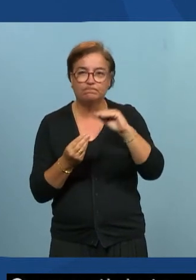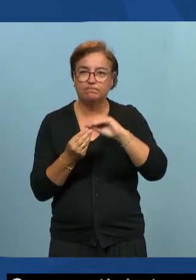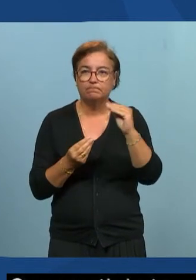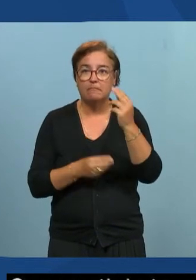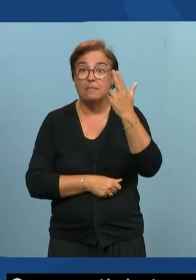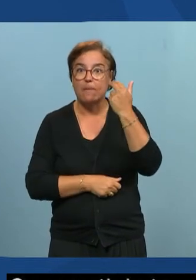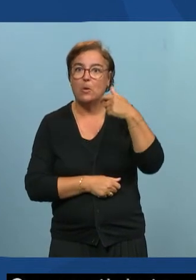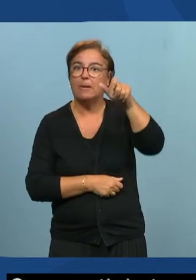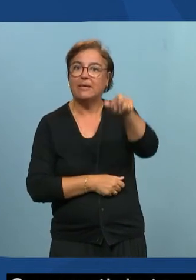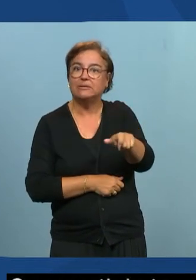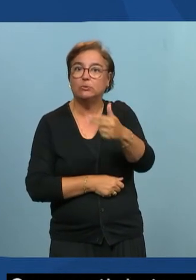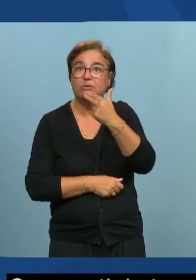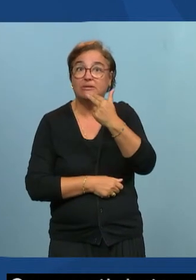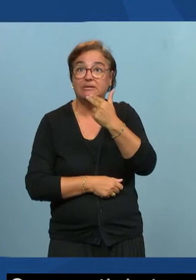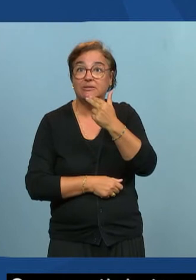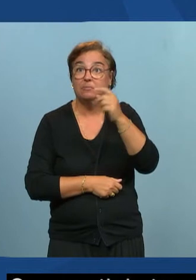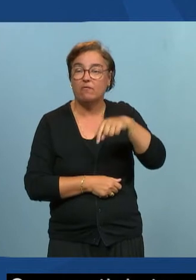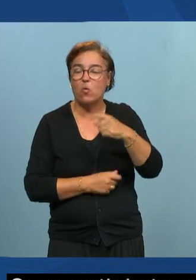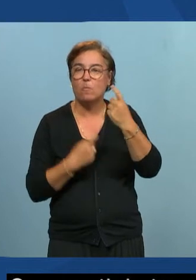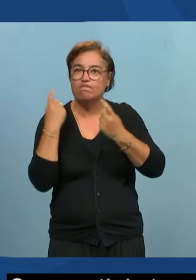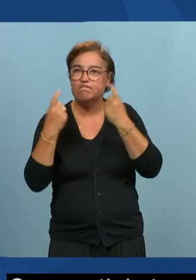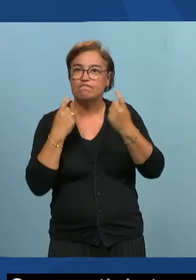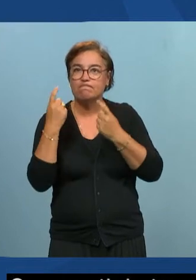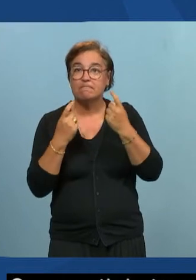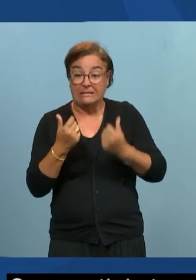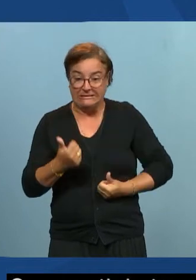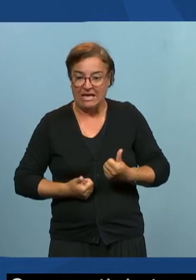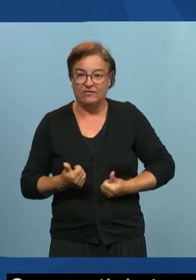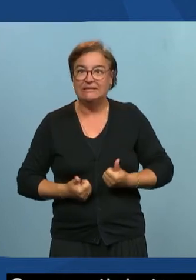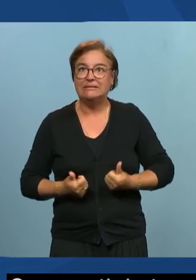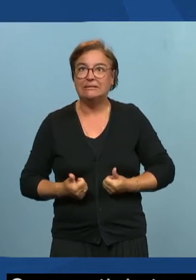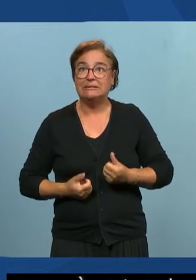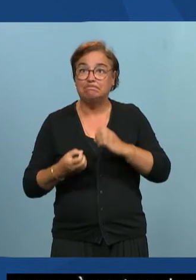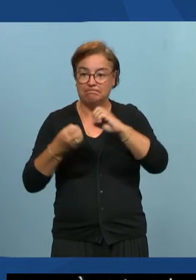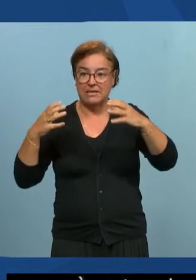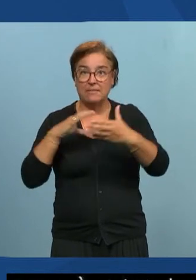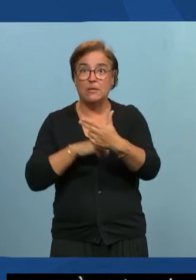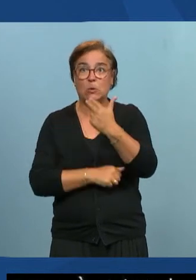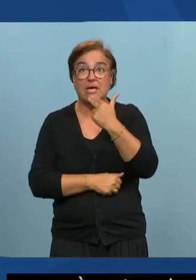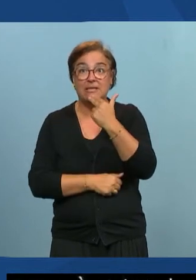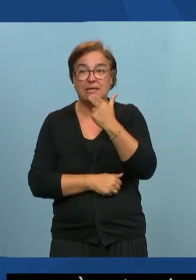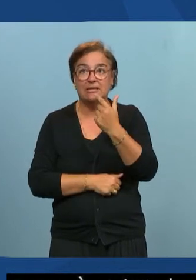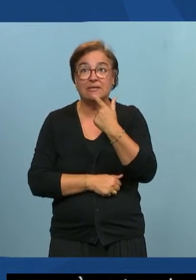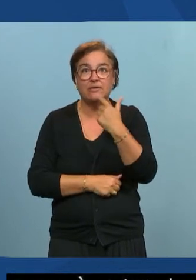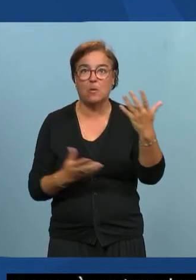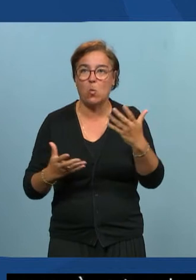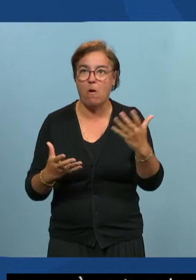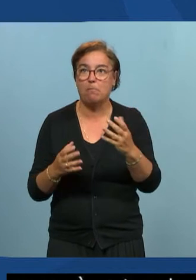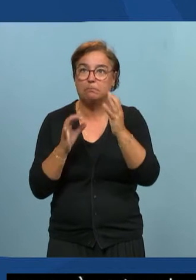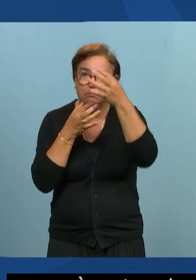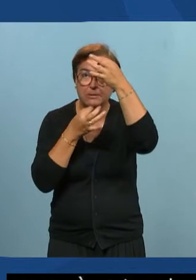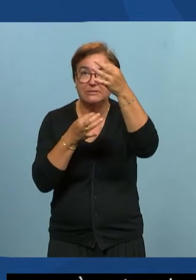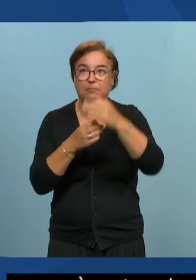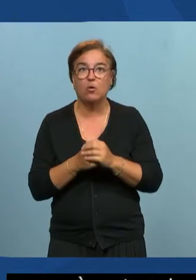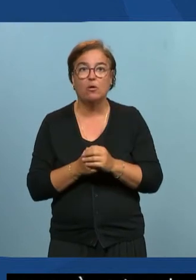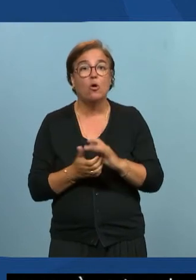'utilisateur, de ce qu'est un service en ligne de qualité, c'est-à-dire qui que vous soyez, toutes les personnes qui assistent à ce webinaire ou qui